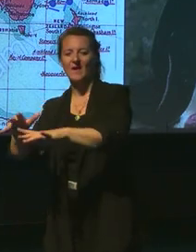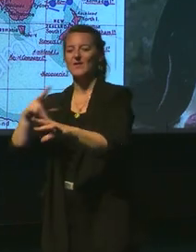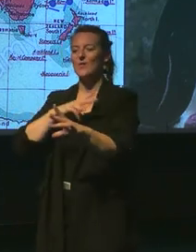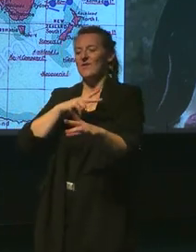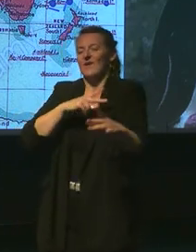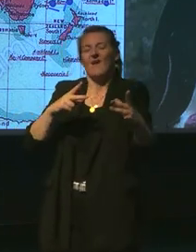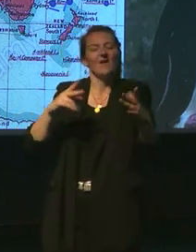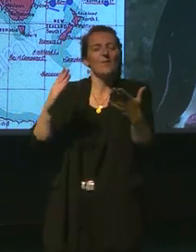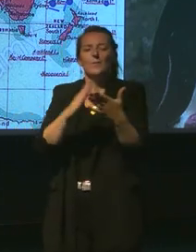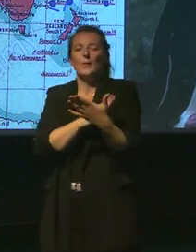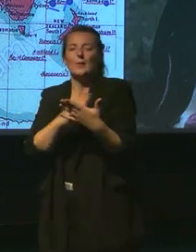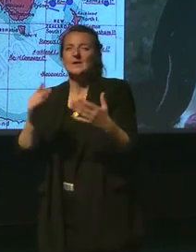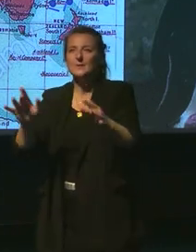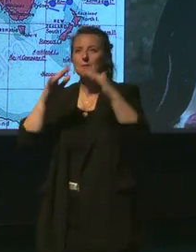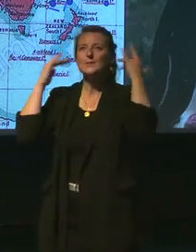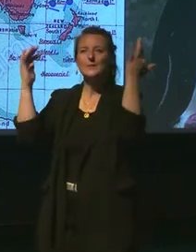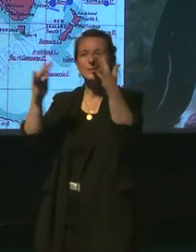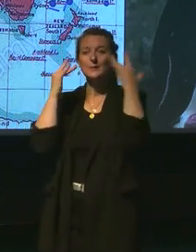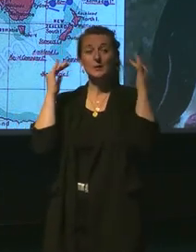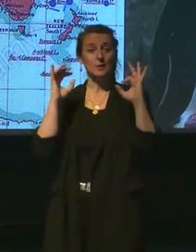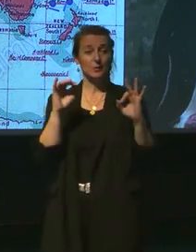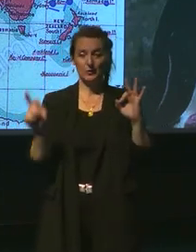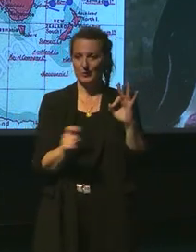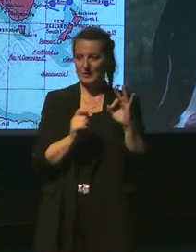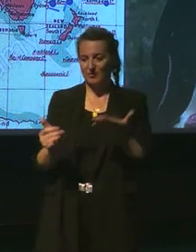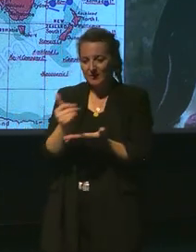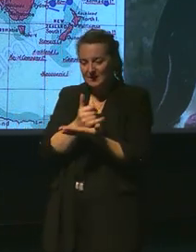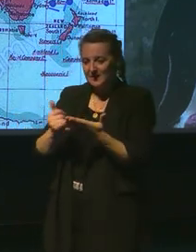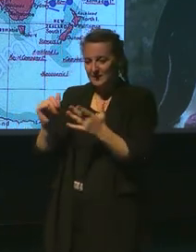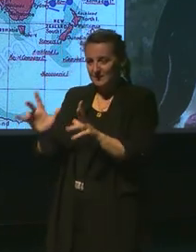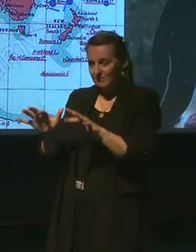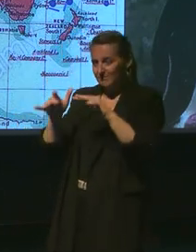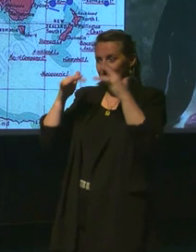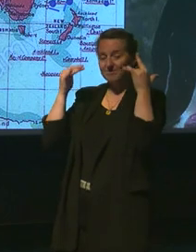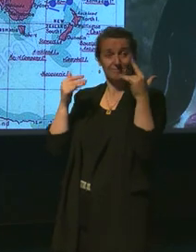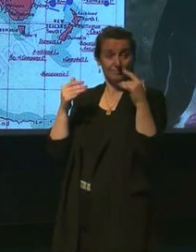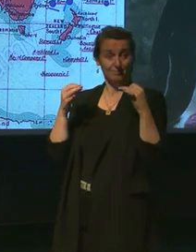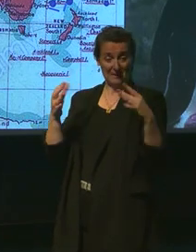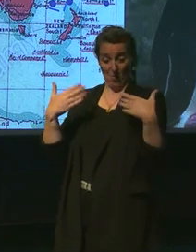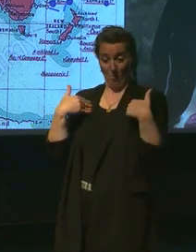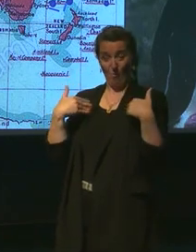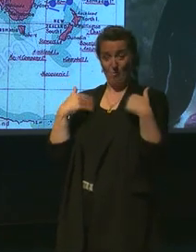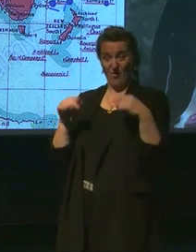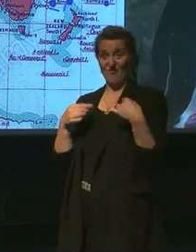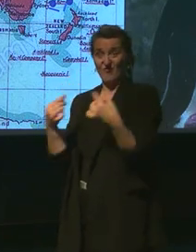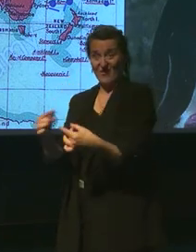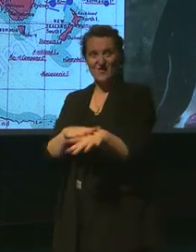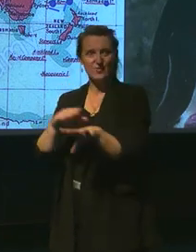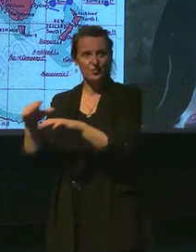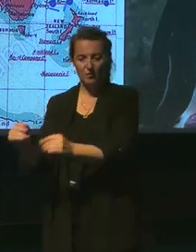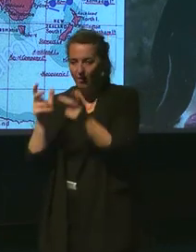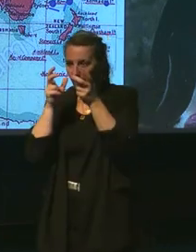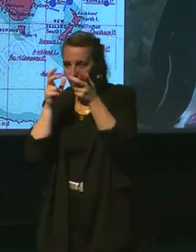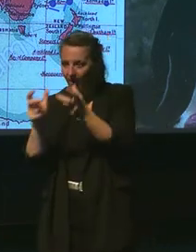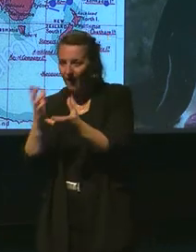ça incite à la poésie. C'est donc la fascination de ces îles australes qui a bien sûr été mon cas. Et puis, bien sûr, la fascination